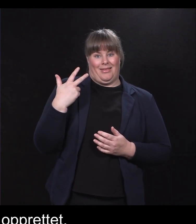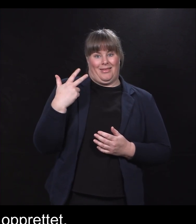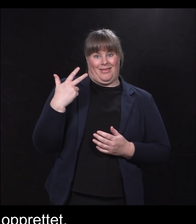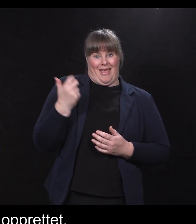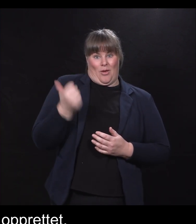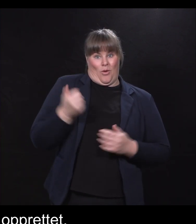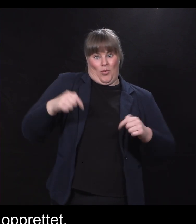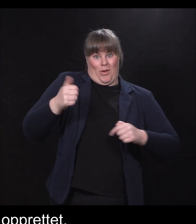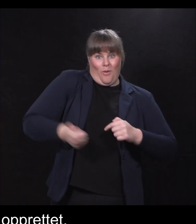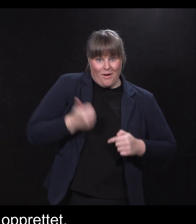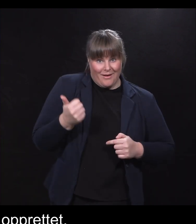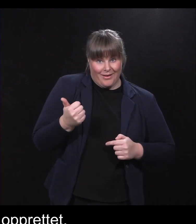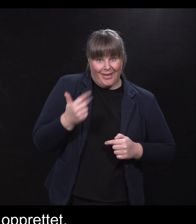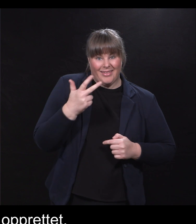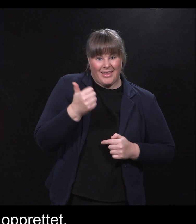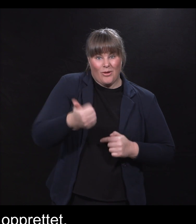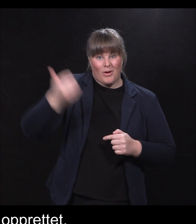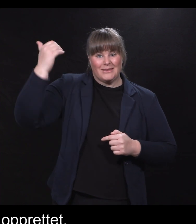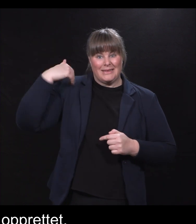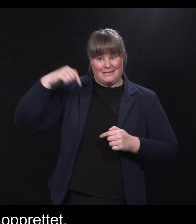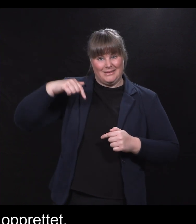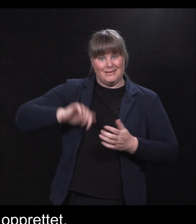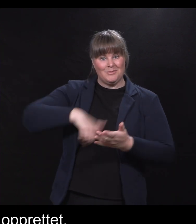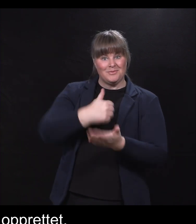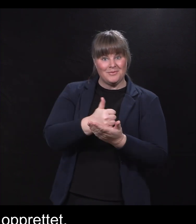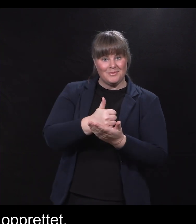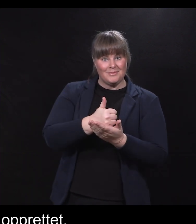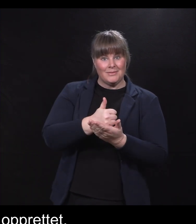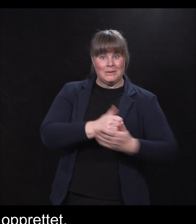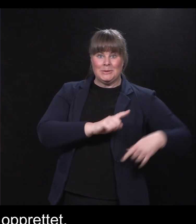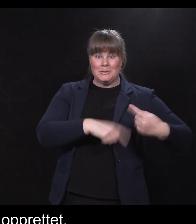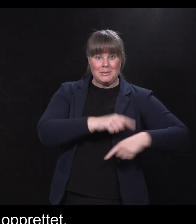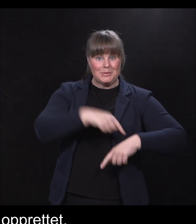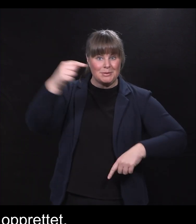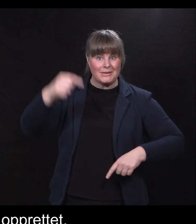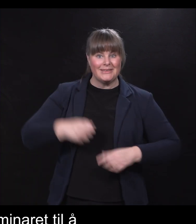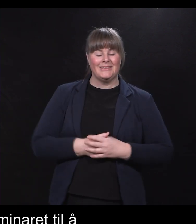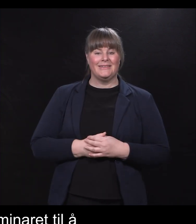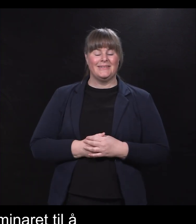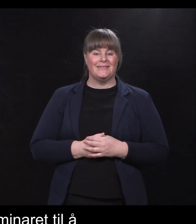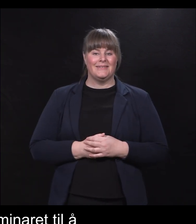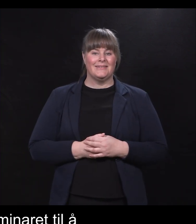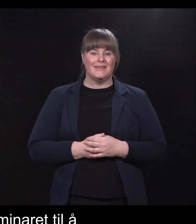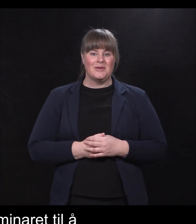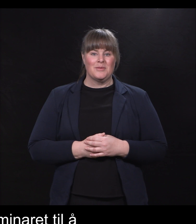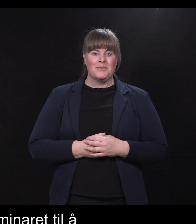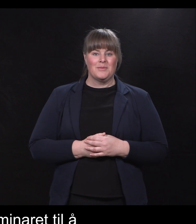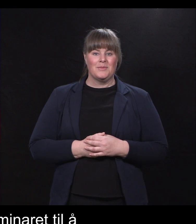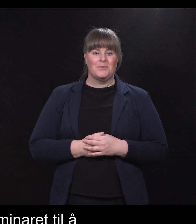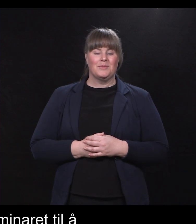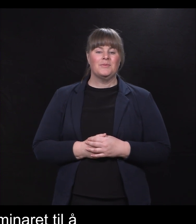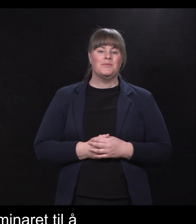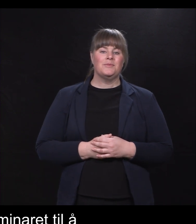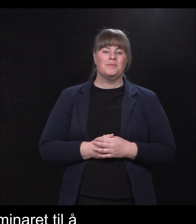år. Det er 30 år siden denne stiftelsen ble opprettet. Tiden går fryktelig fort. Og hva er da vel mer